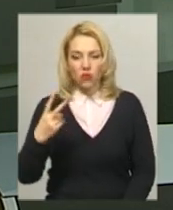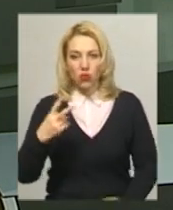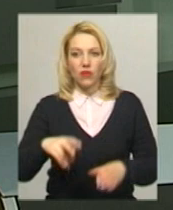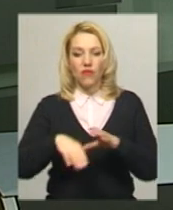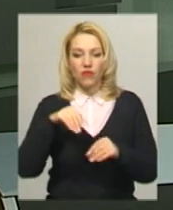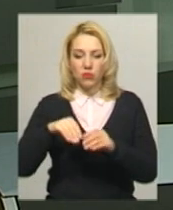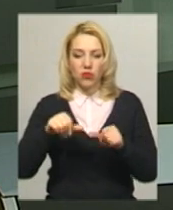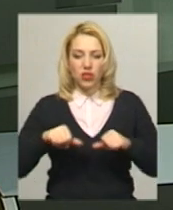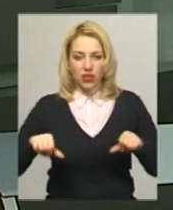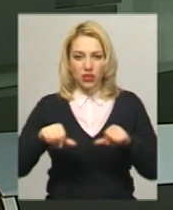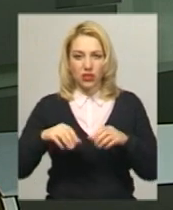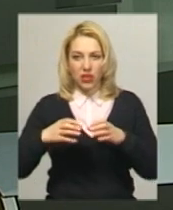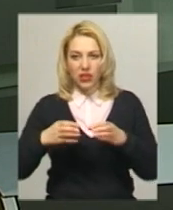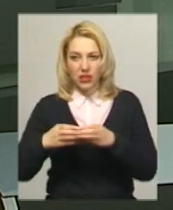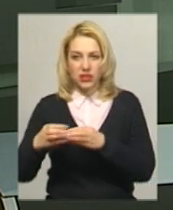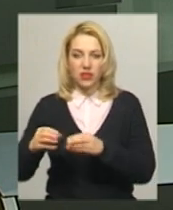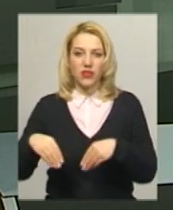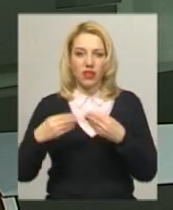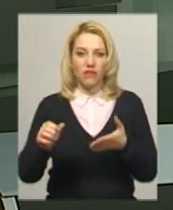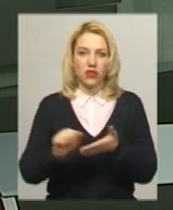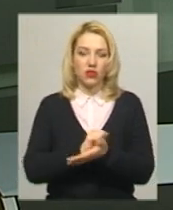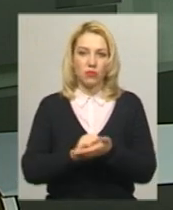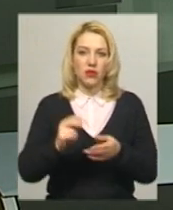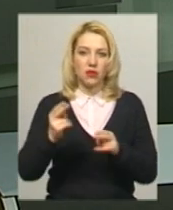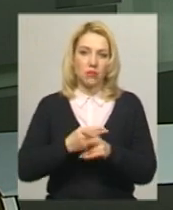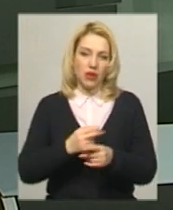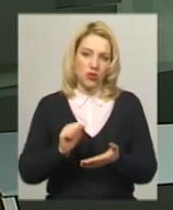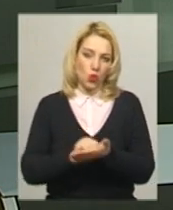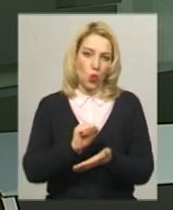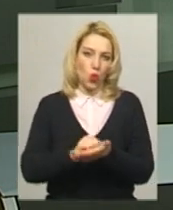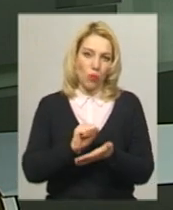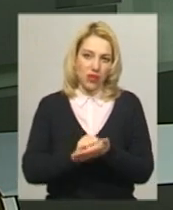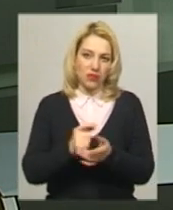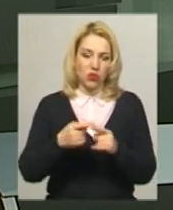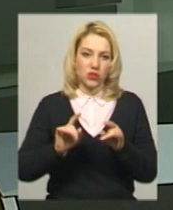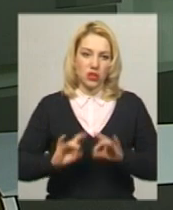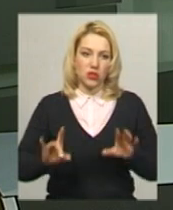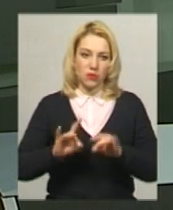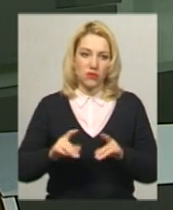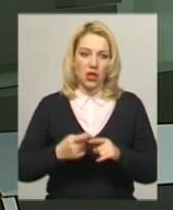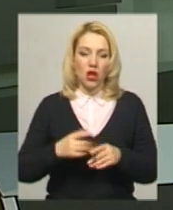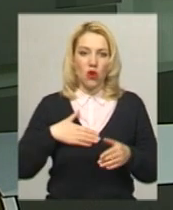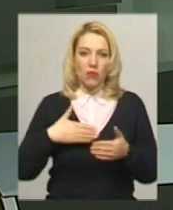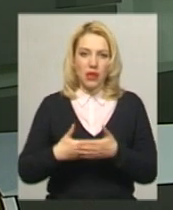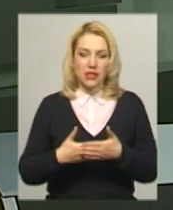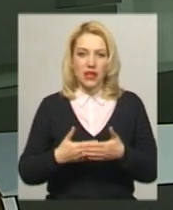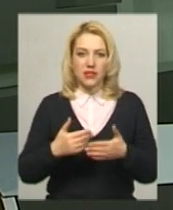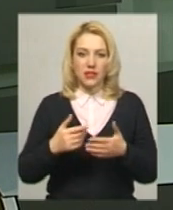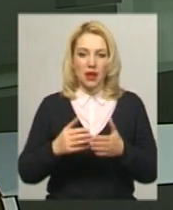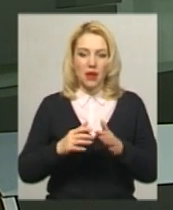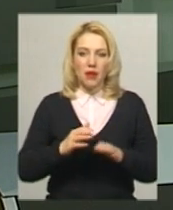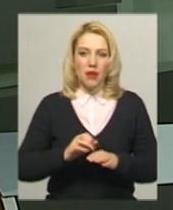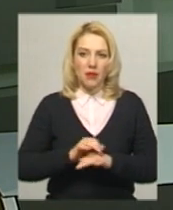області бюлетені видавали безвідповідних документів. Про це розповів координатор спостереження громадянської мережі опора за виборами на